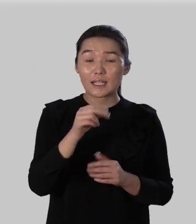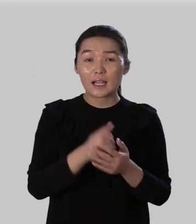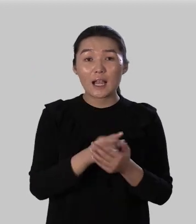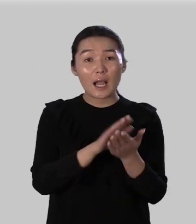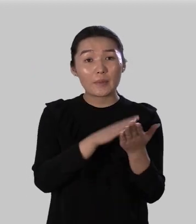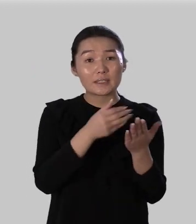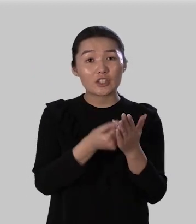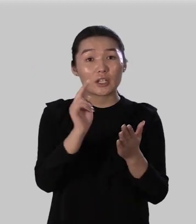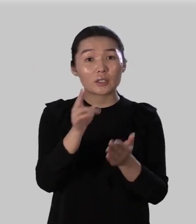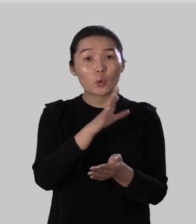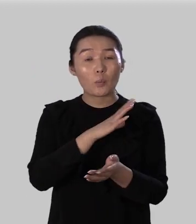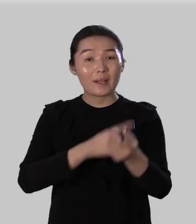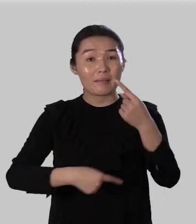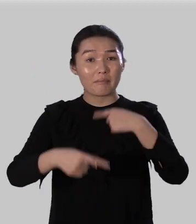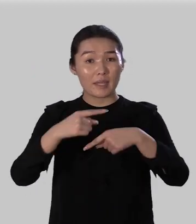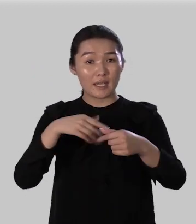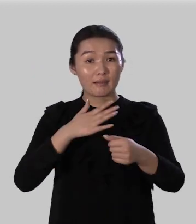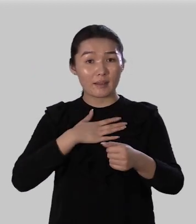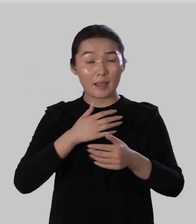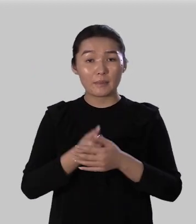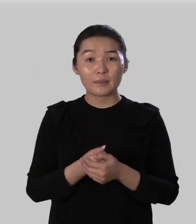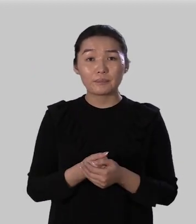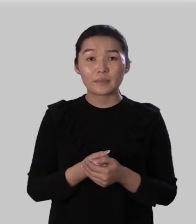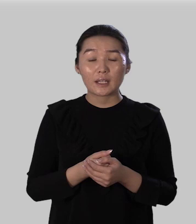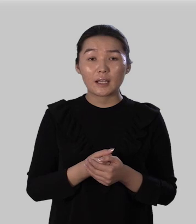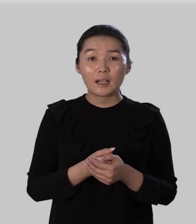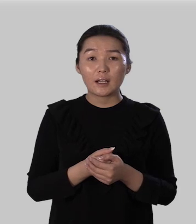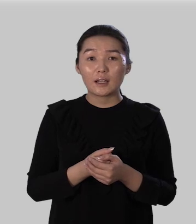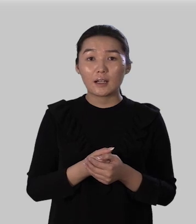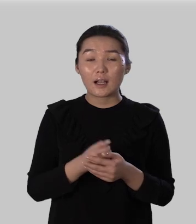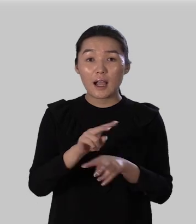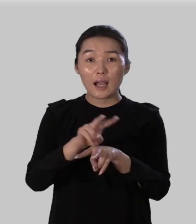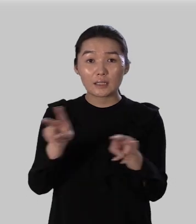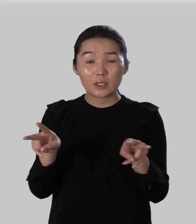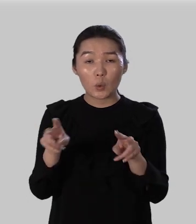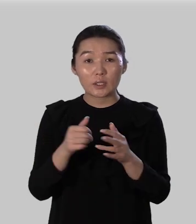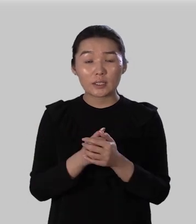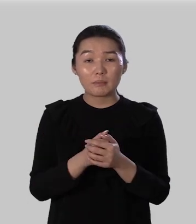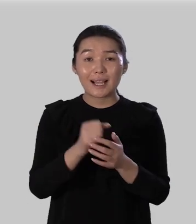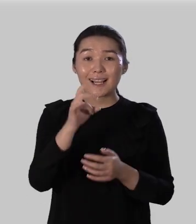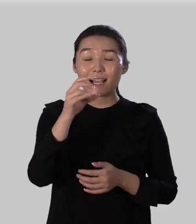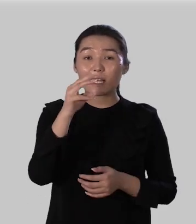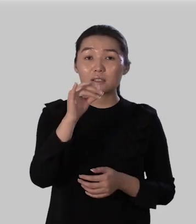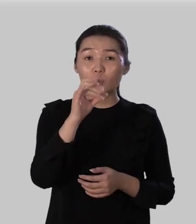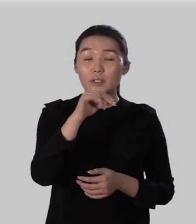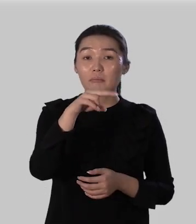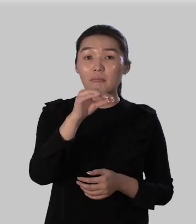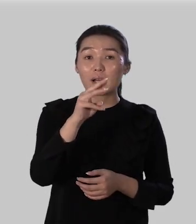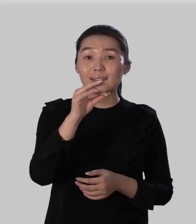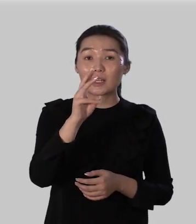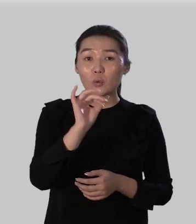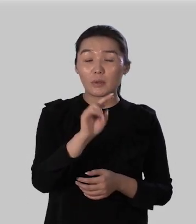те кто был перед нами антоним к слову потомок у этого слова